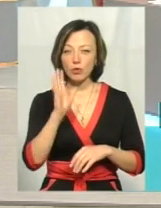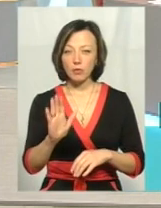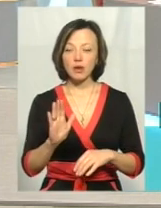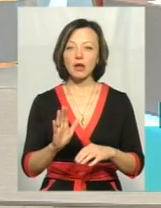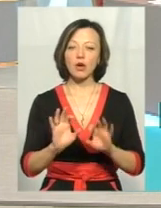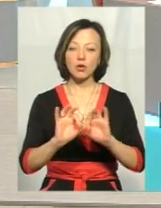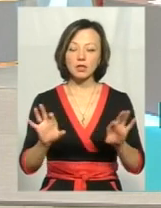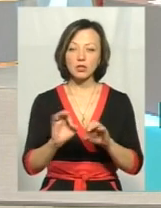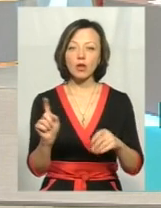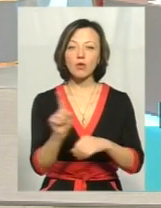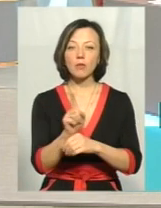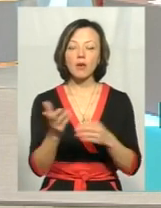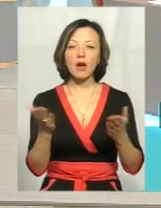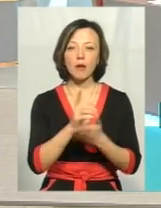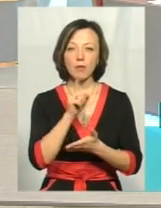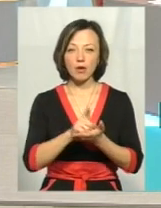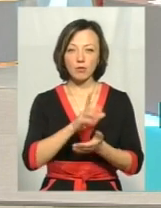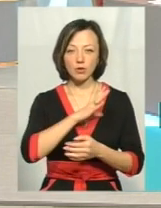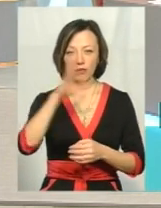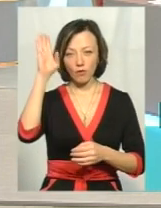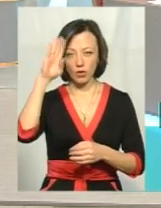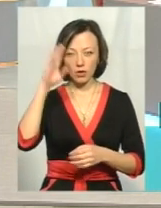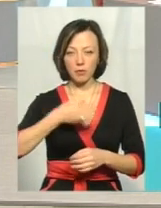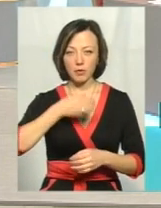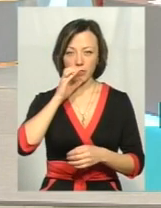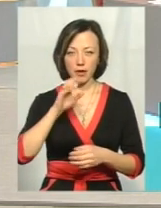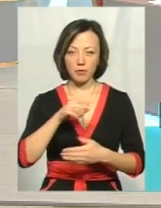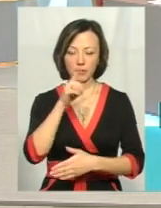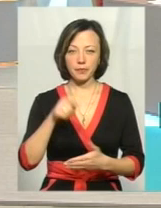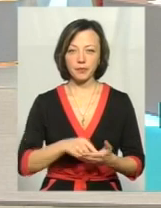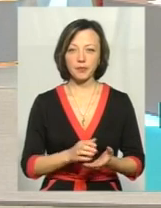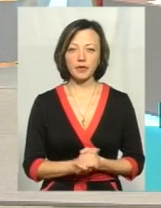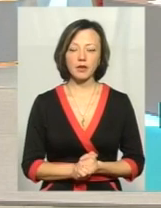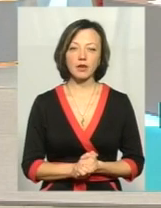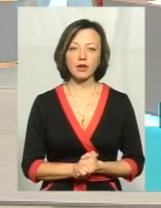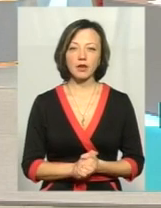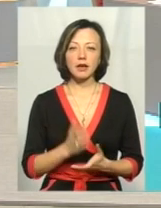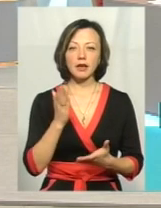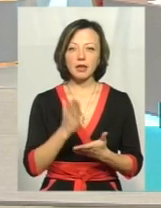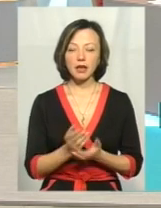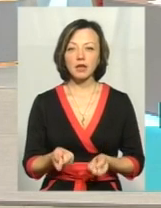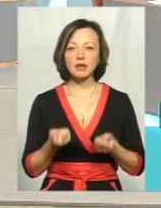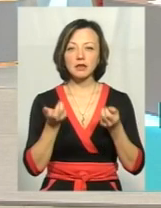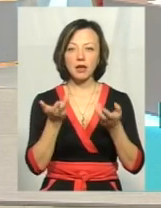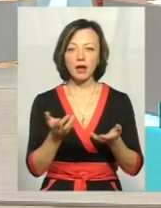стандартам має відповідати вода, якому споживаємо? Є декілька нормативних документів,